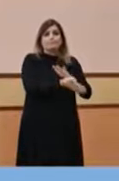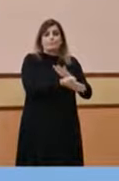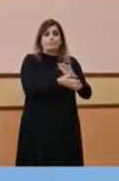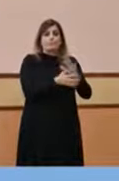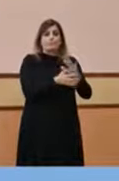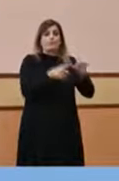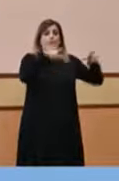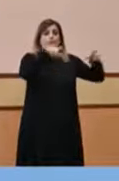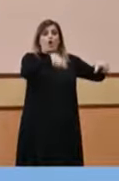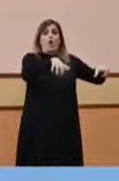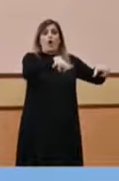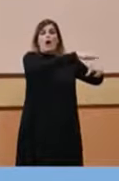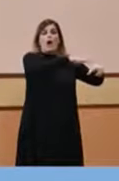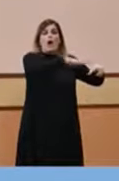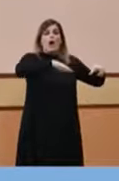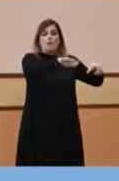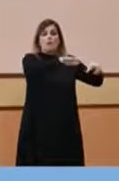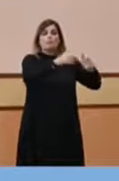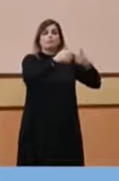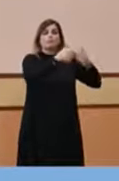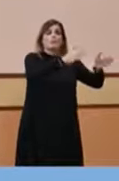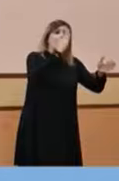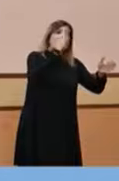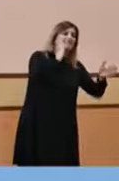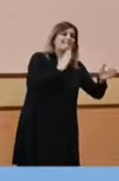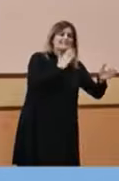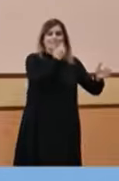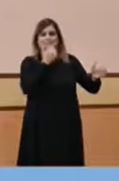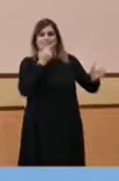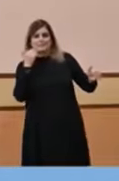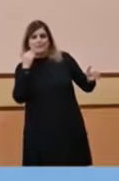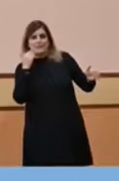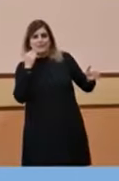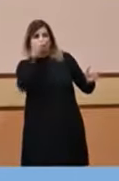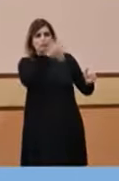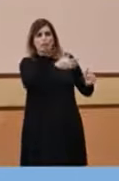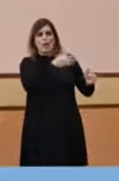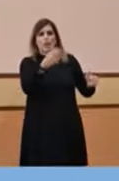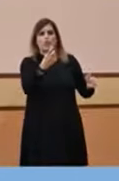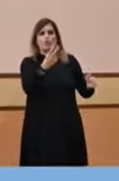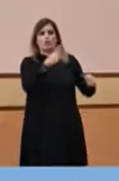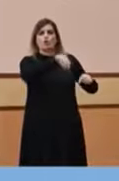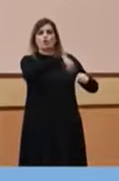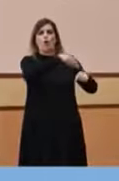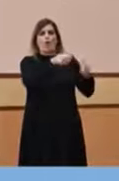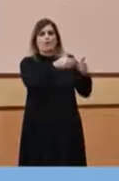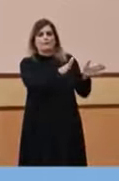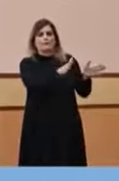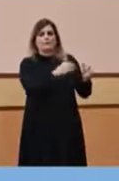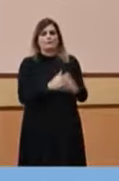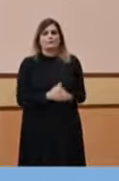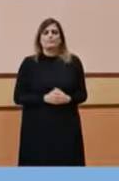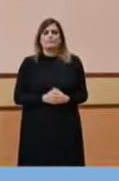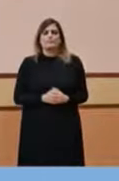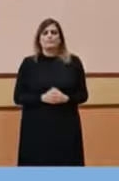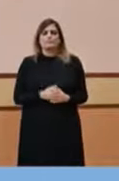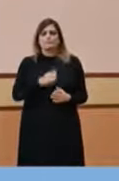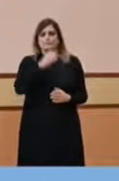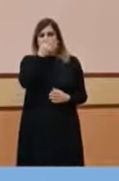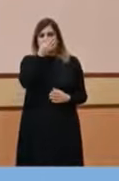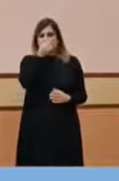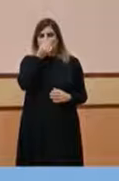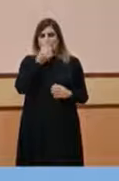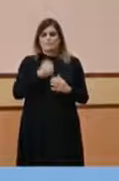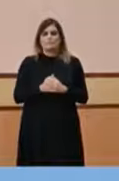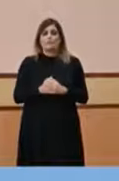que està prevista és que sigui matí i tarda amb horari de 12 hores. No cal patir. La